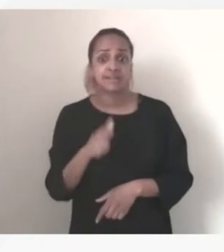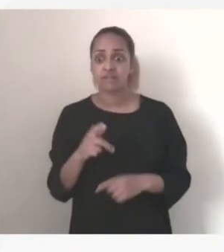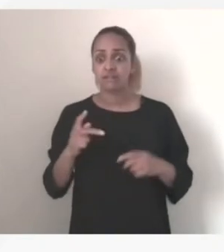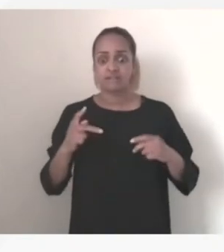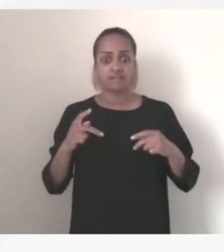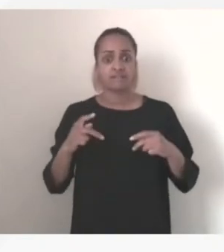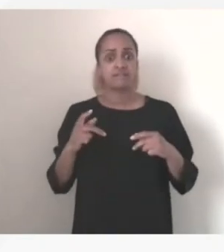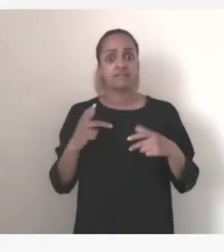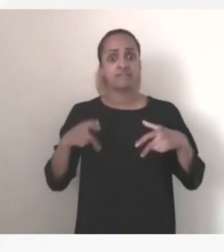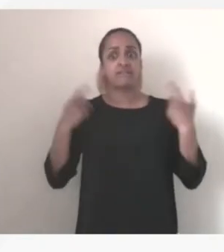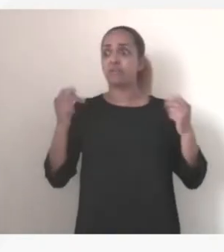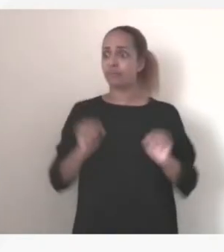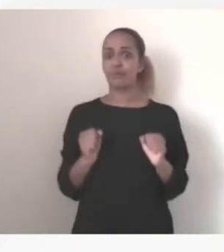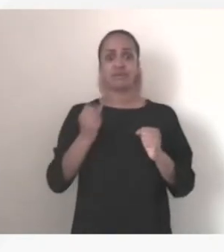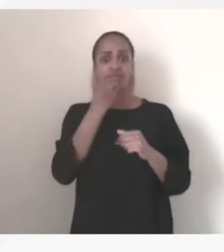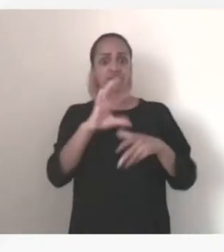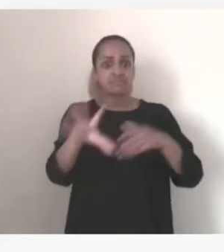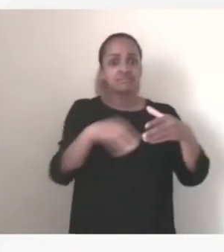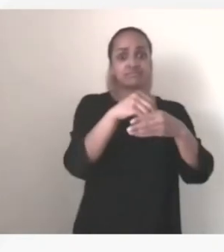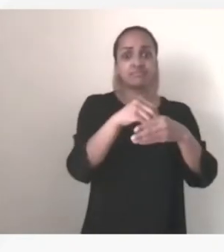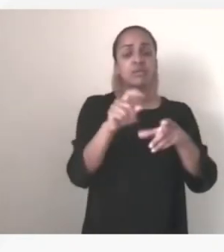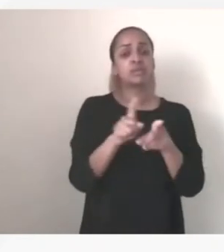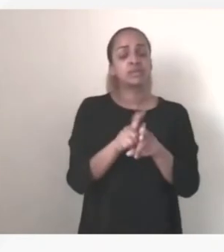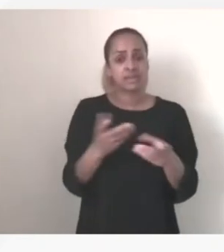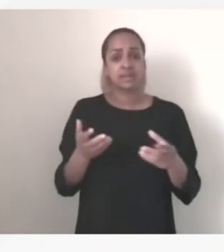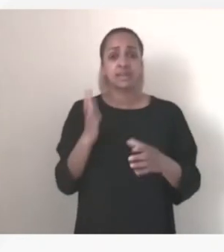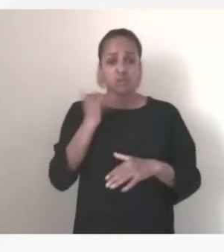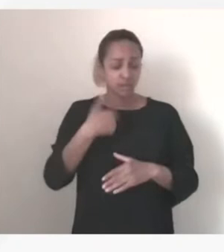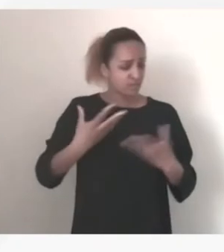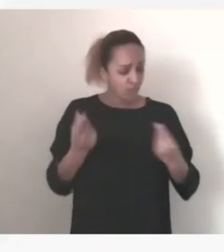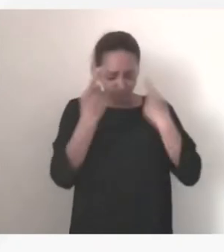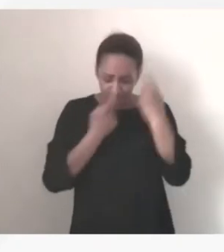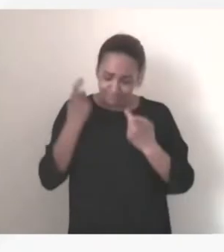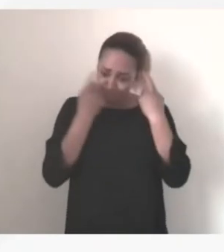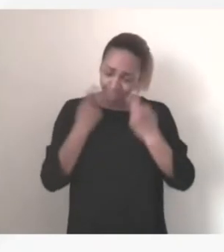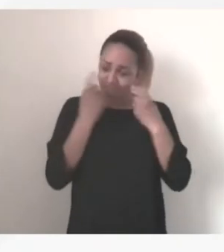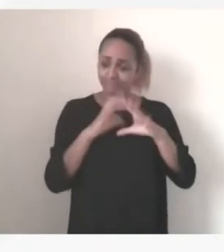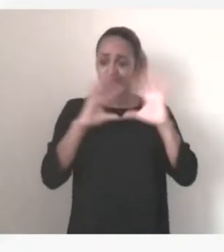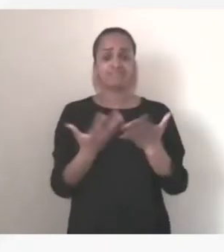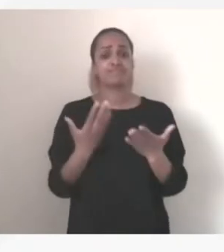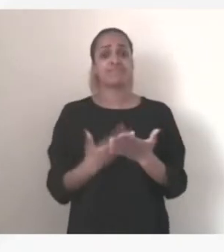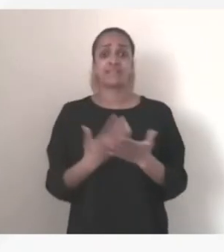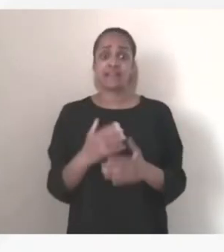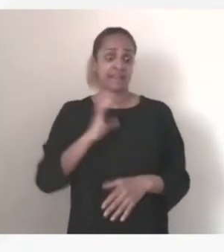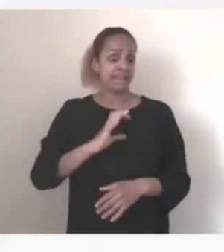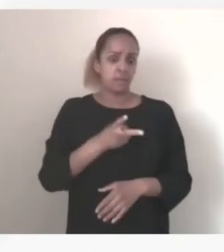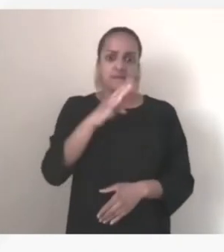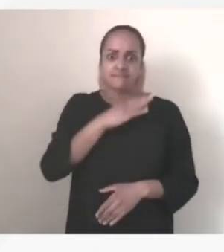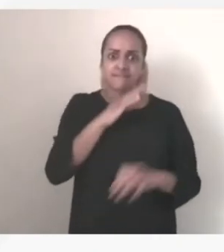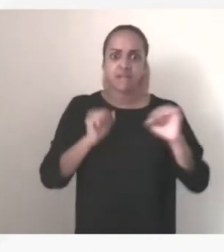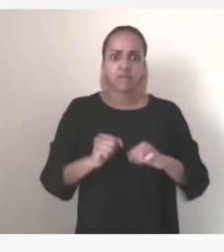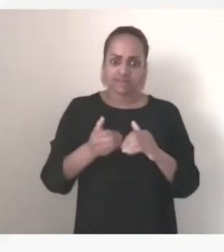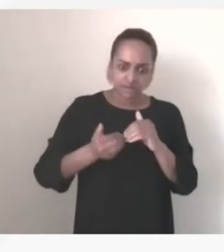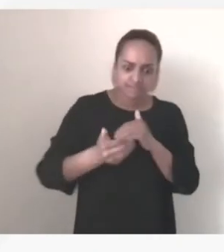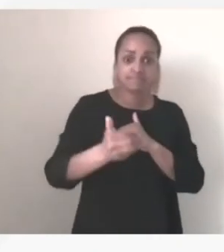informationnel, peut-être aussi d'y travailler. Donc beaucoup de réflexions sur ces questions à mettre en œuvre très rapidement, et nous nous avons beaucoup parlé.